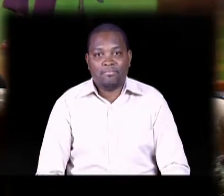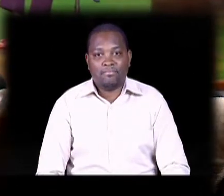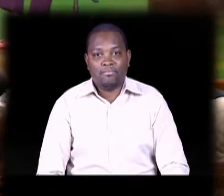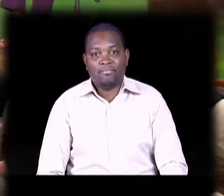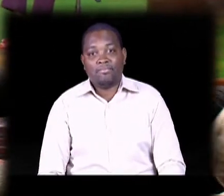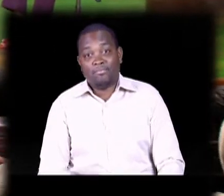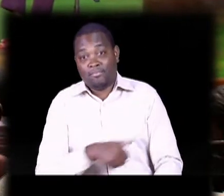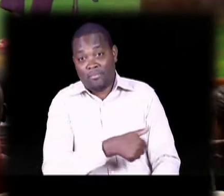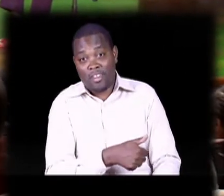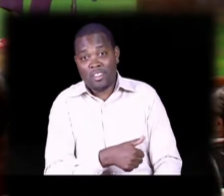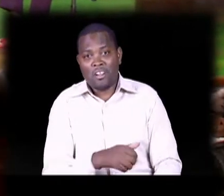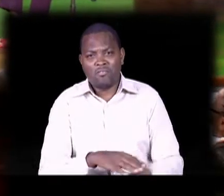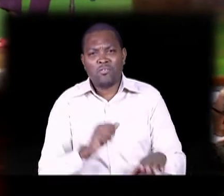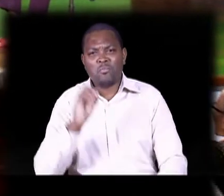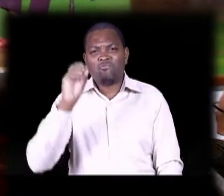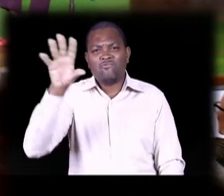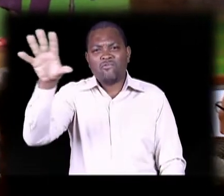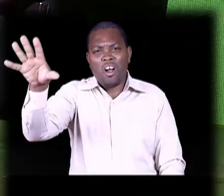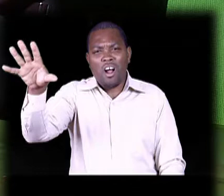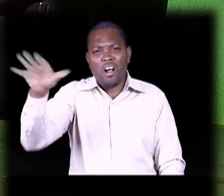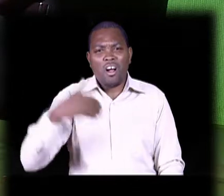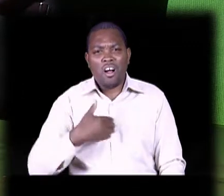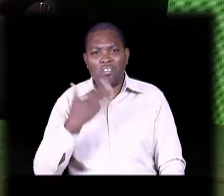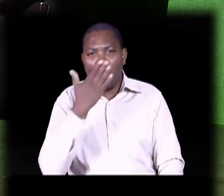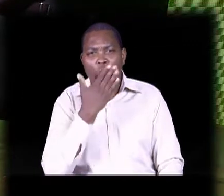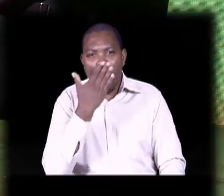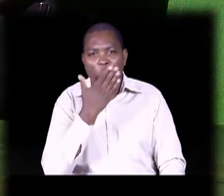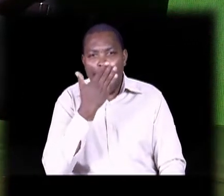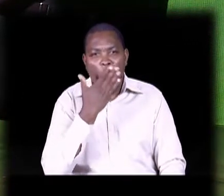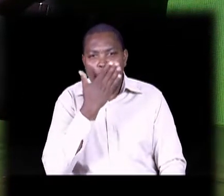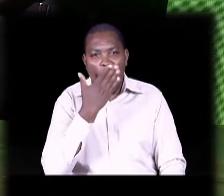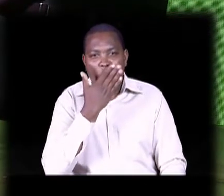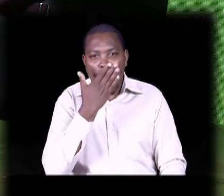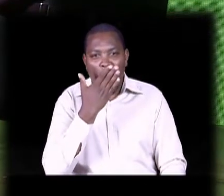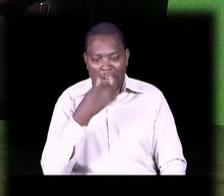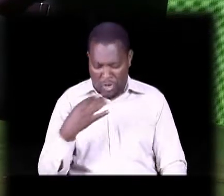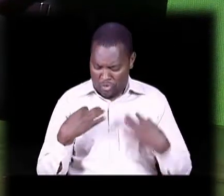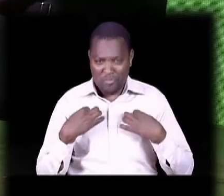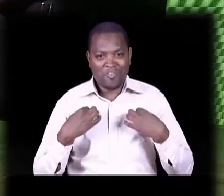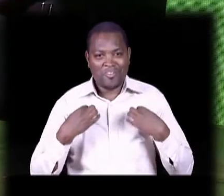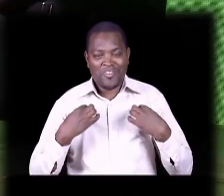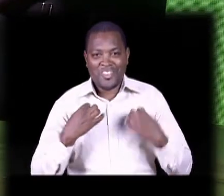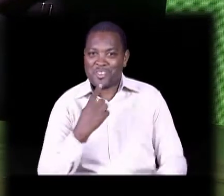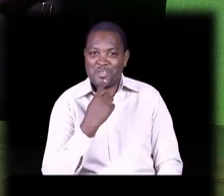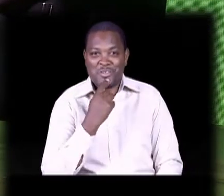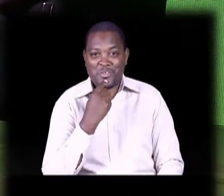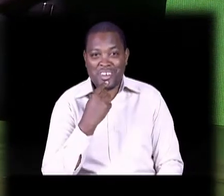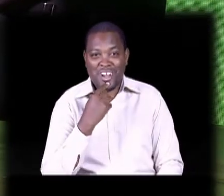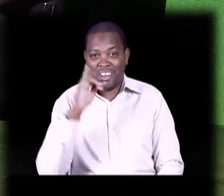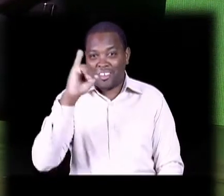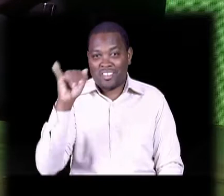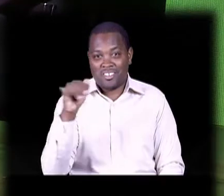Maraita betoka mbali, kule ambabu kuna mafuta Nenu wanda umengaraivu Joyce Tuna muda Joyce